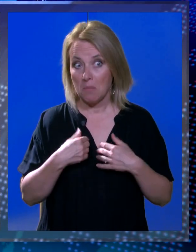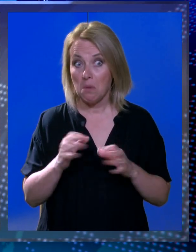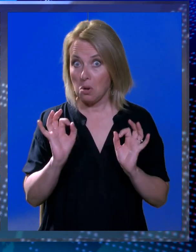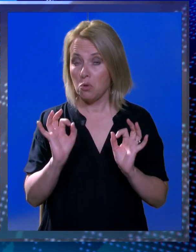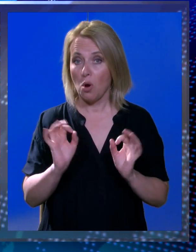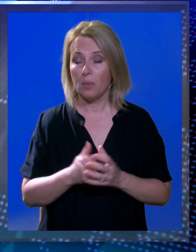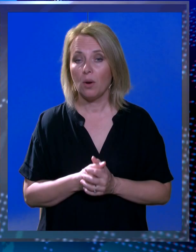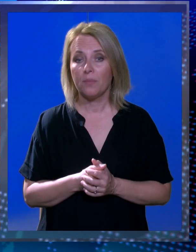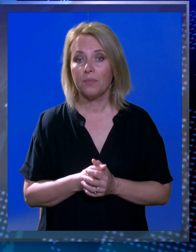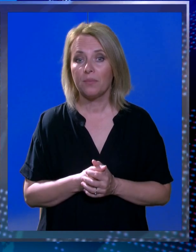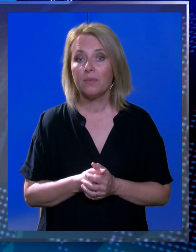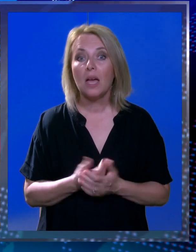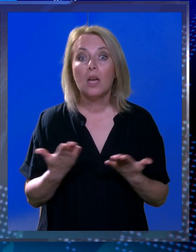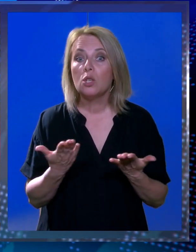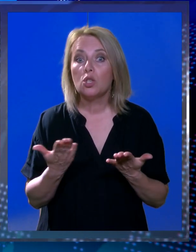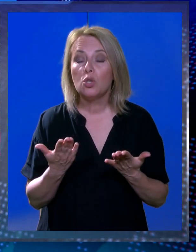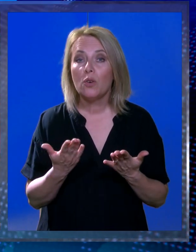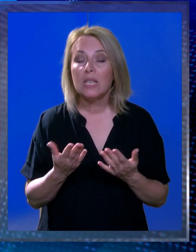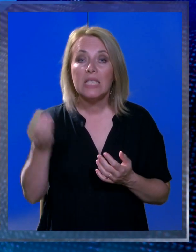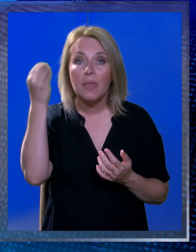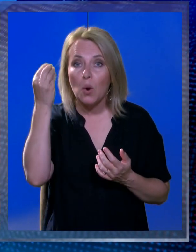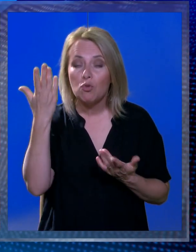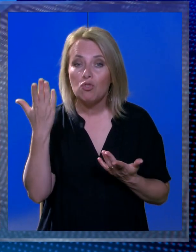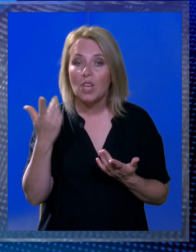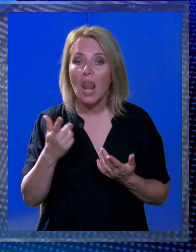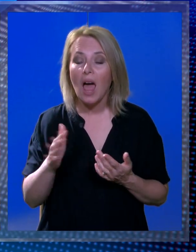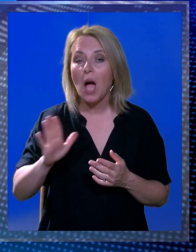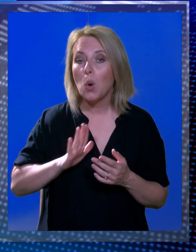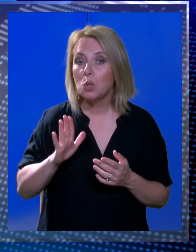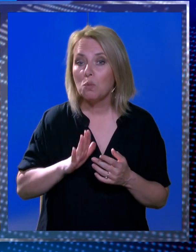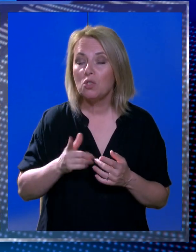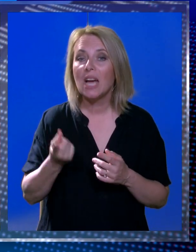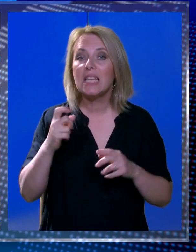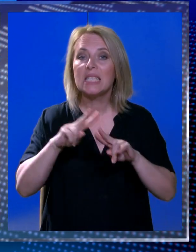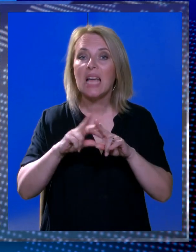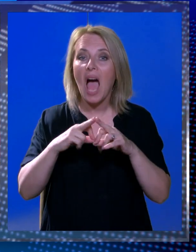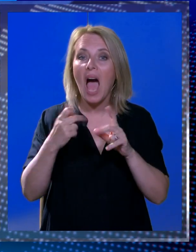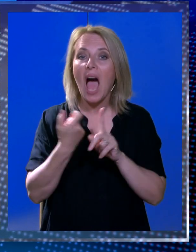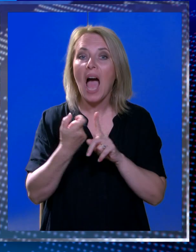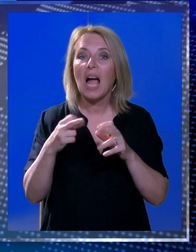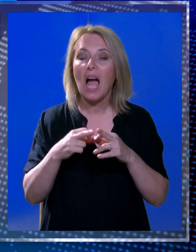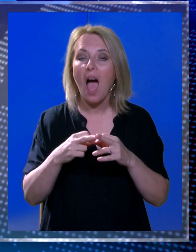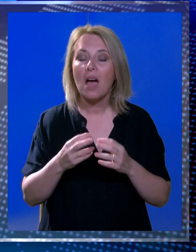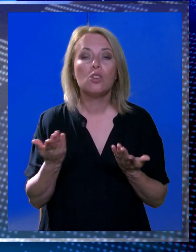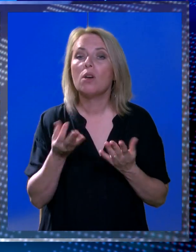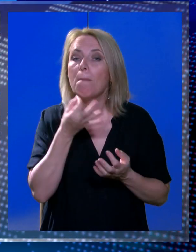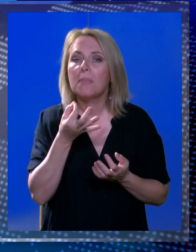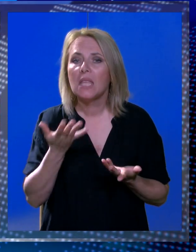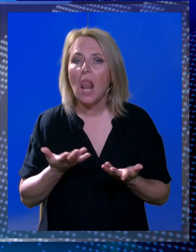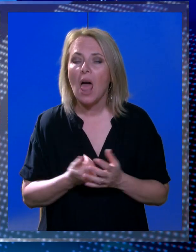Bilo mi je dobro. Što vas je sve naučila gospodja iz Haka? Što vas je sve pitala?